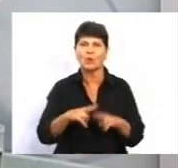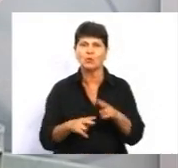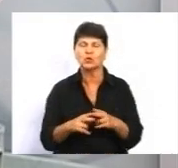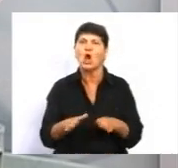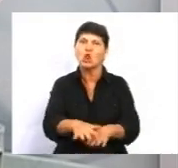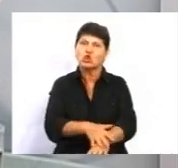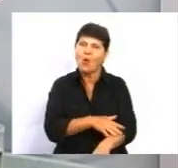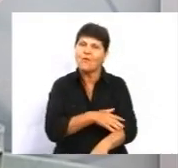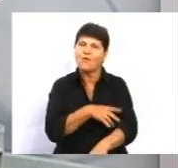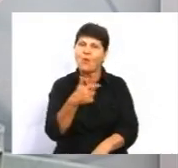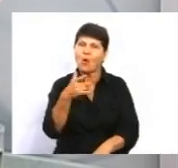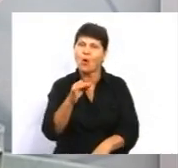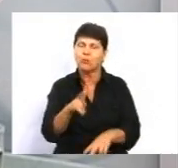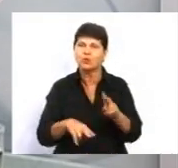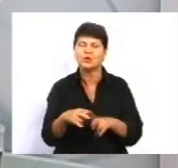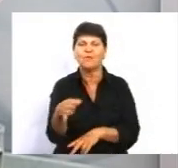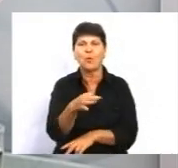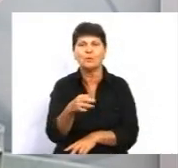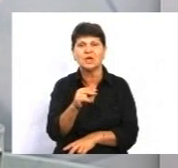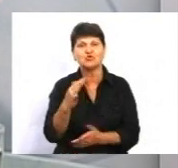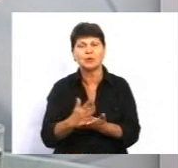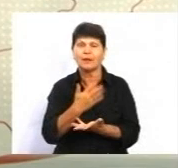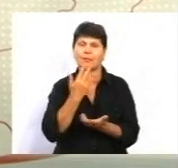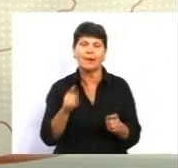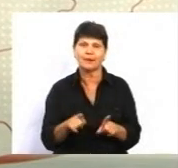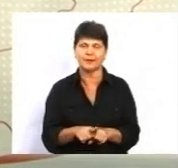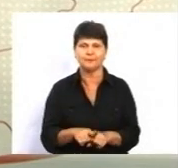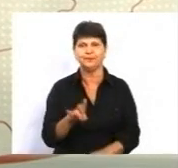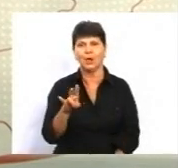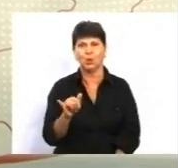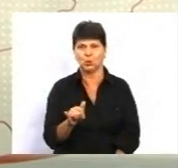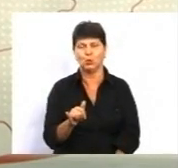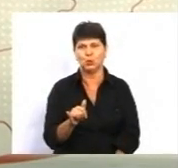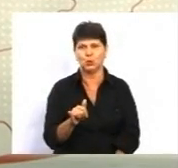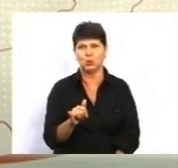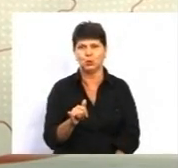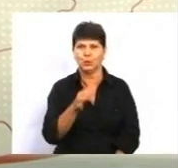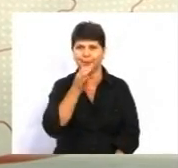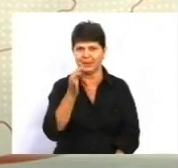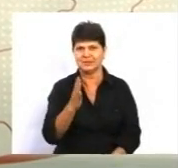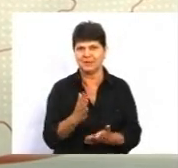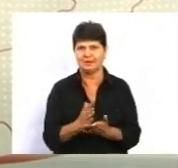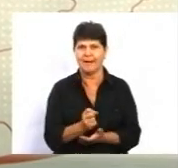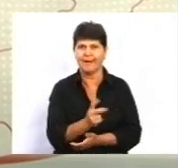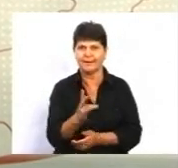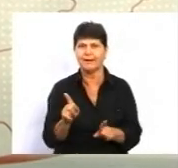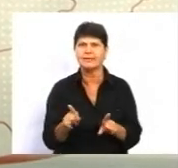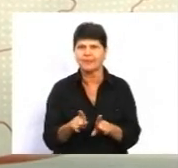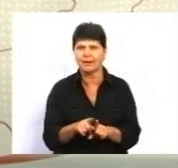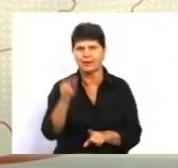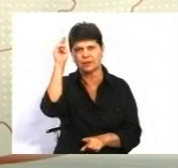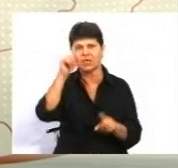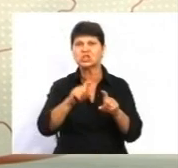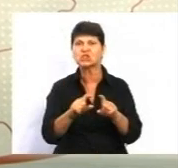перепрошую, в області? Чи є, чи немає ще такі? Ну, в принципі, є в нас ще кілька таких шкіл, які